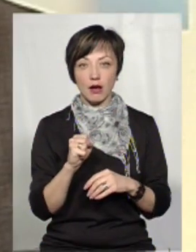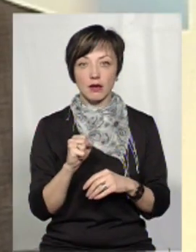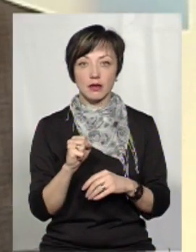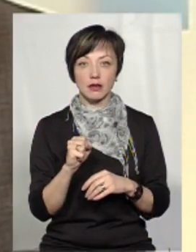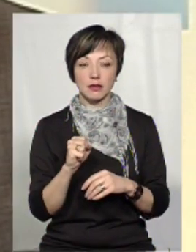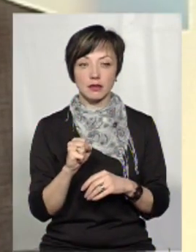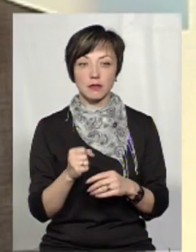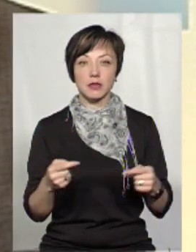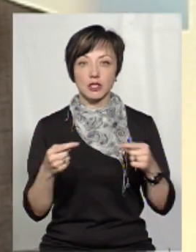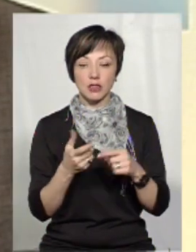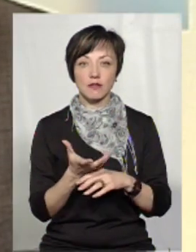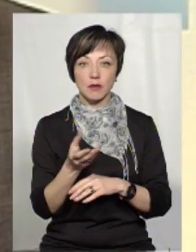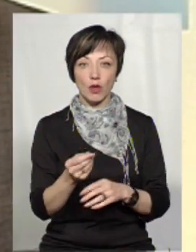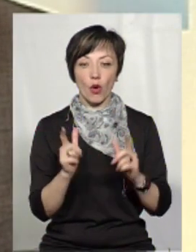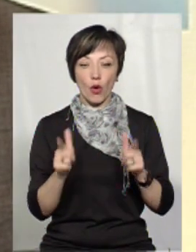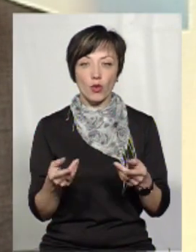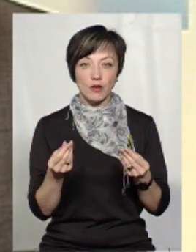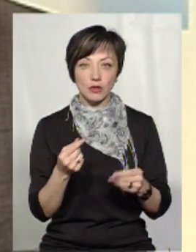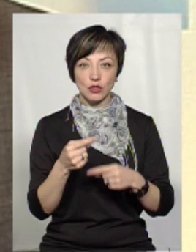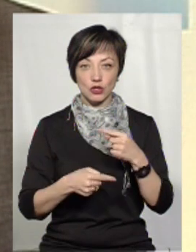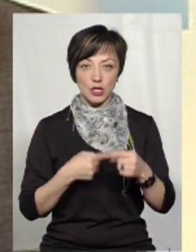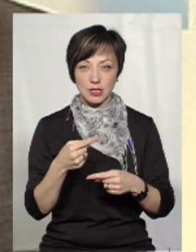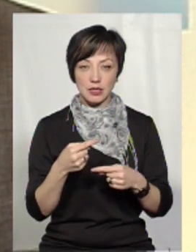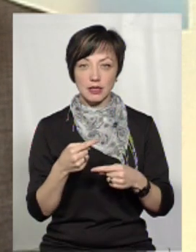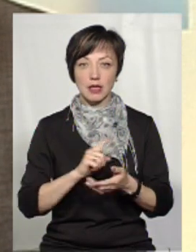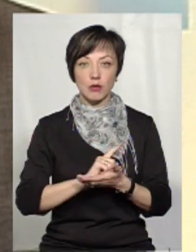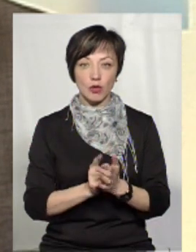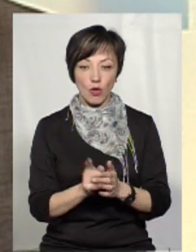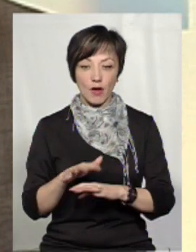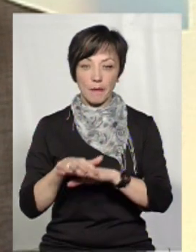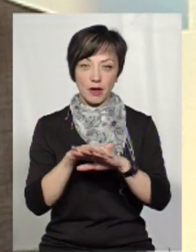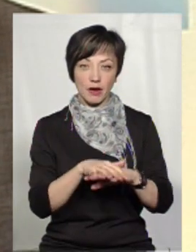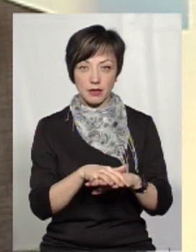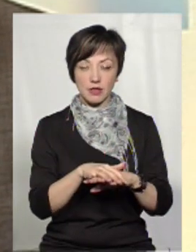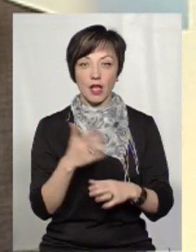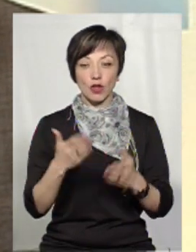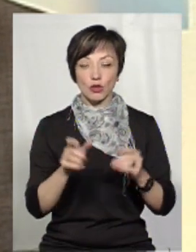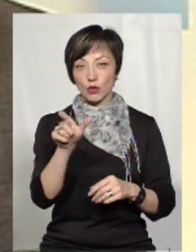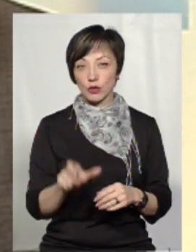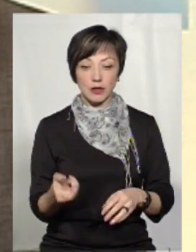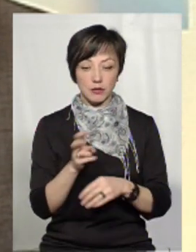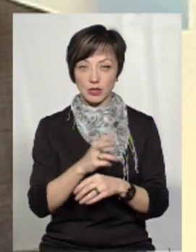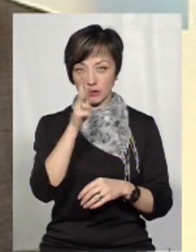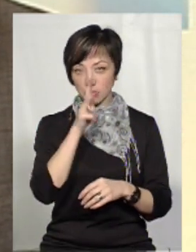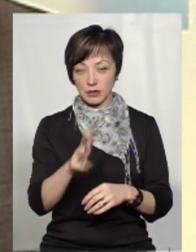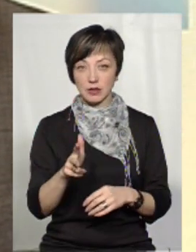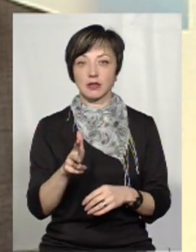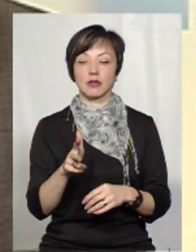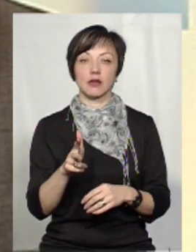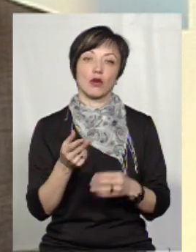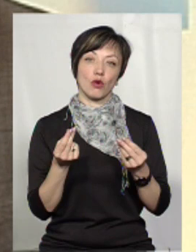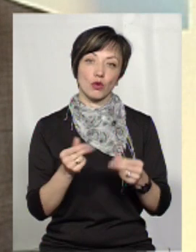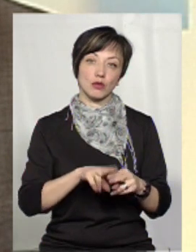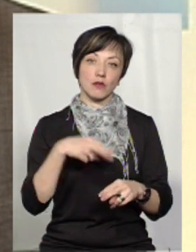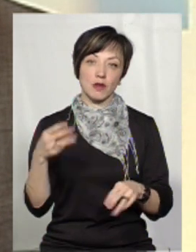призначені для виплати гутівкою через систему термінових переказів, якщо клієнт їх не отримує протягом трьох